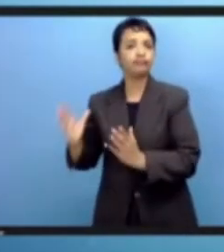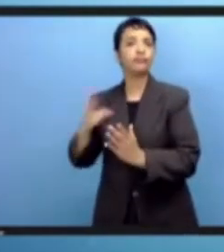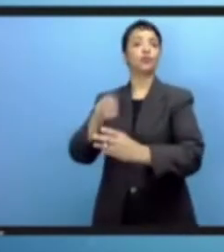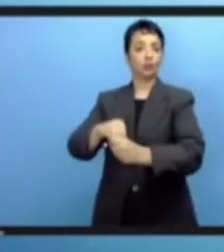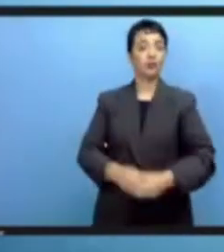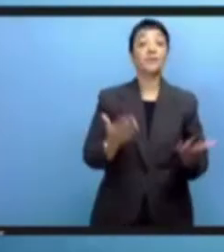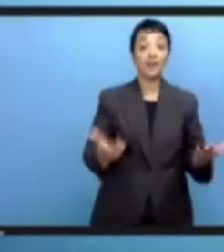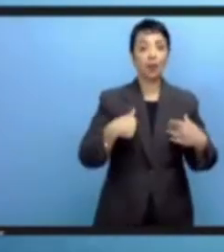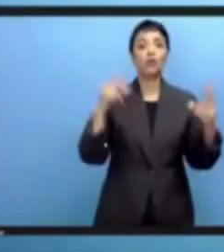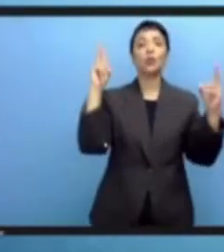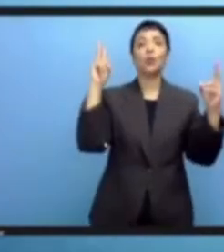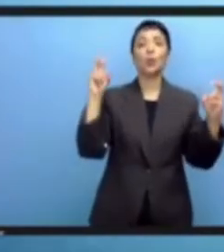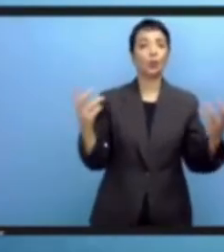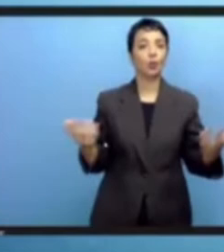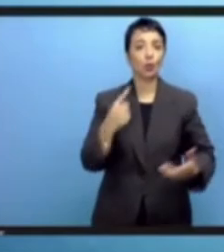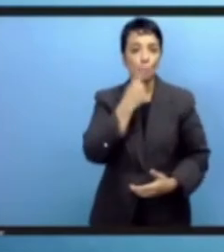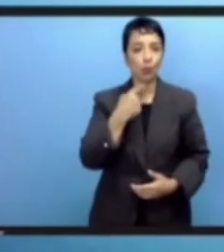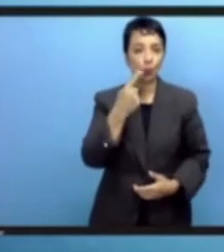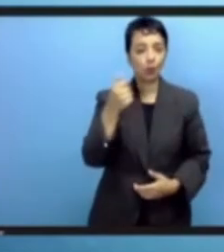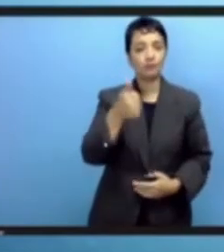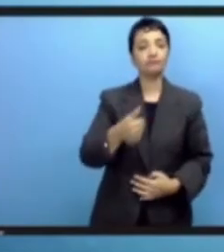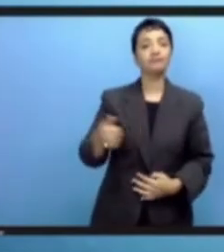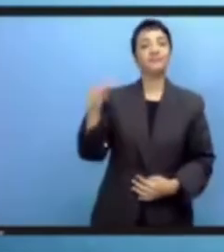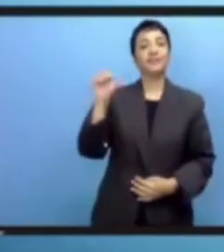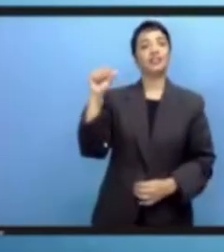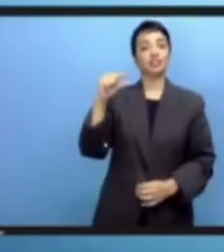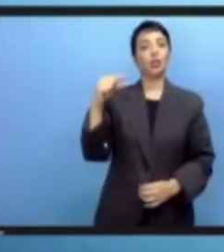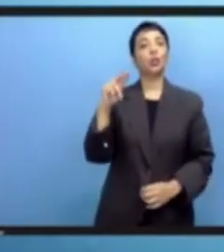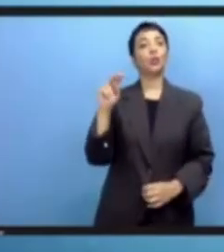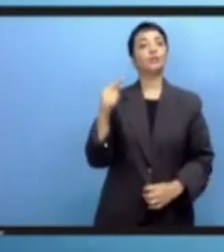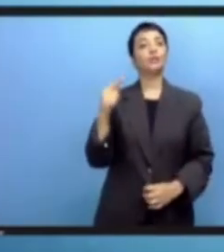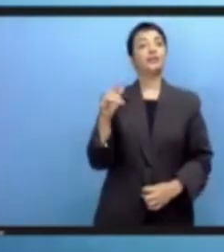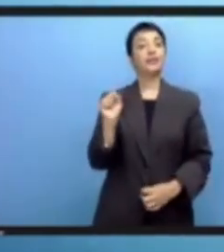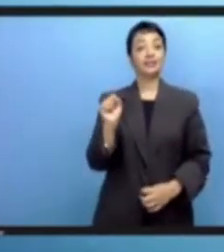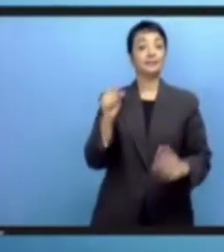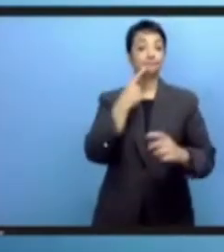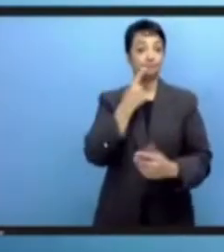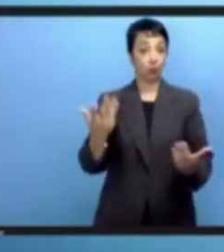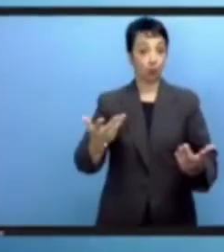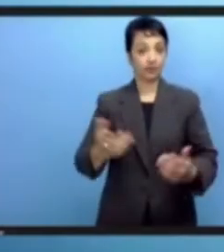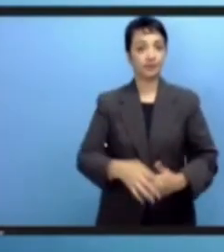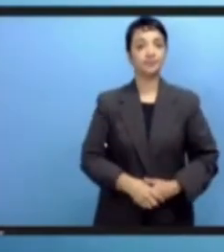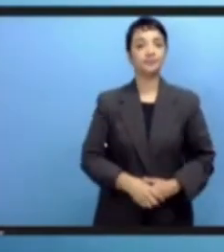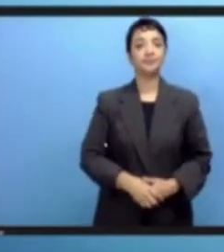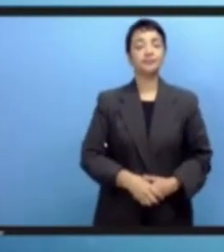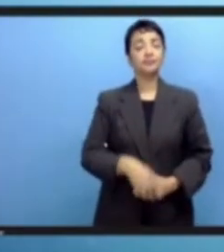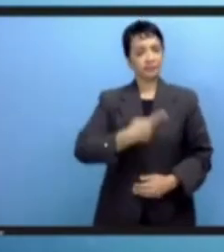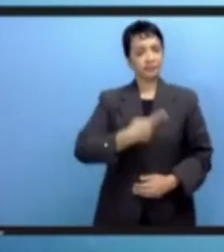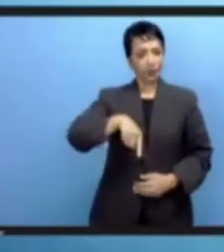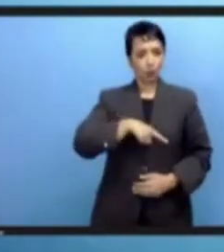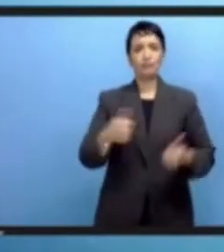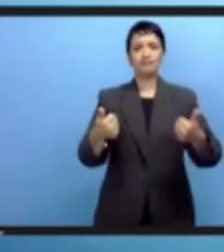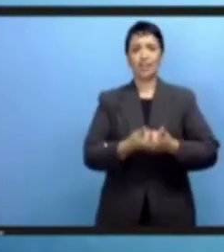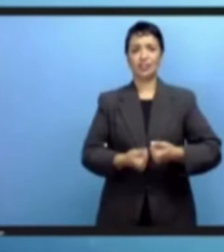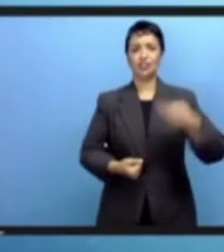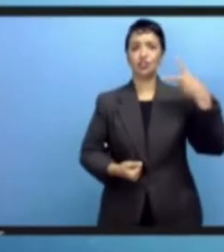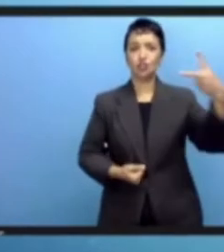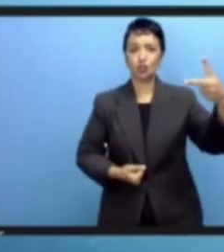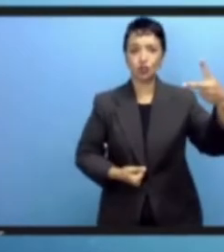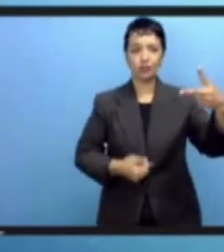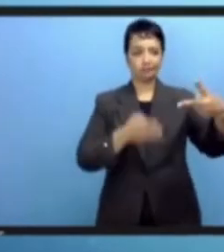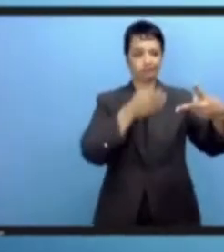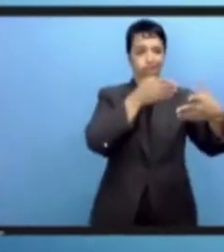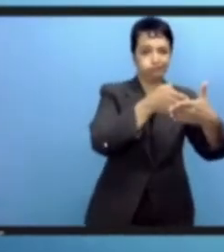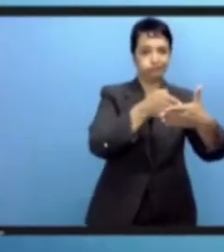ومن ثم اسمحوا لي أن أختتم بما ذكره السيد جوترس الأمين الحام للأمم المتحدة الذي